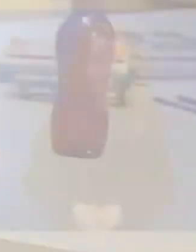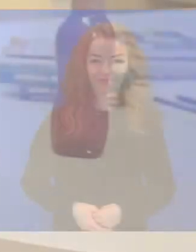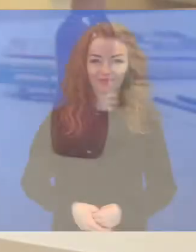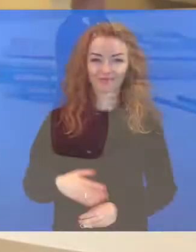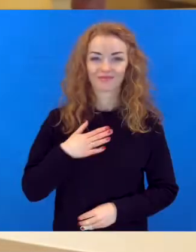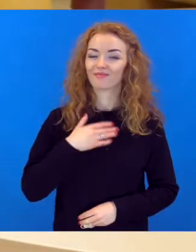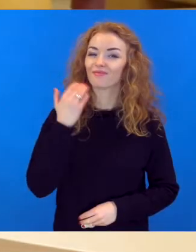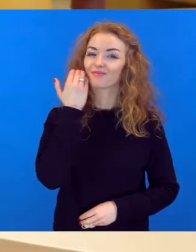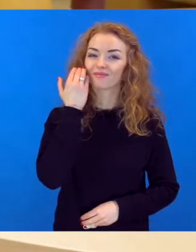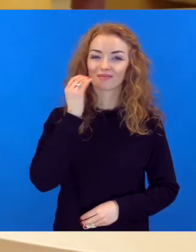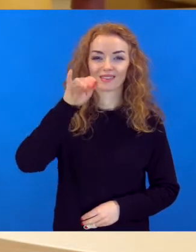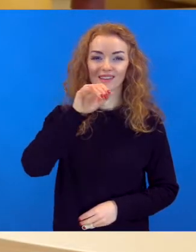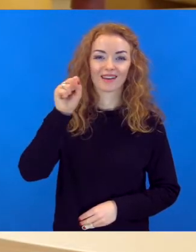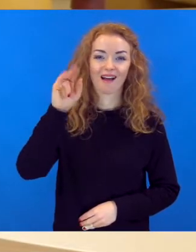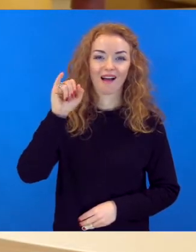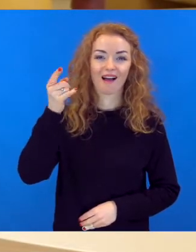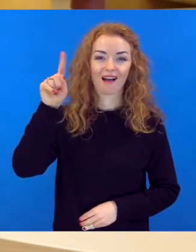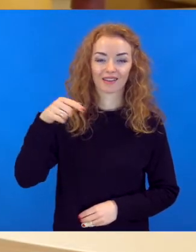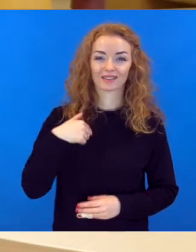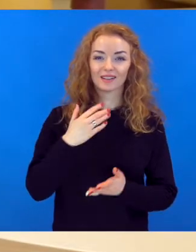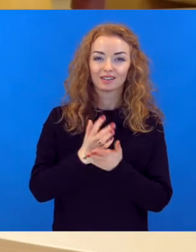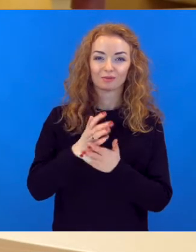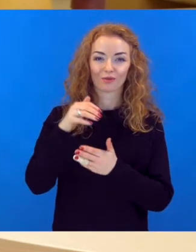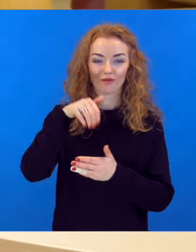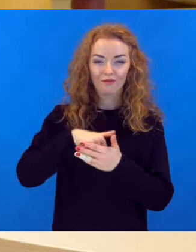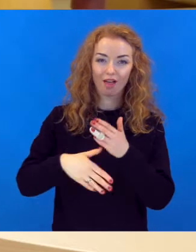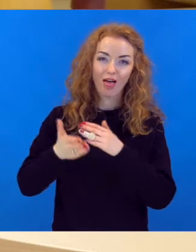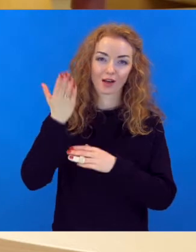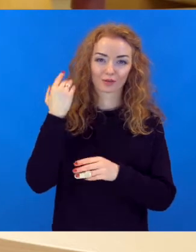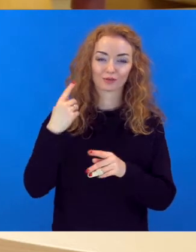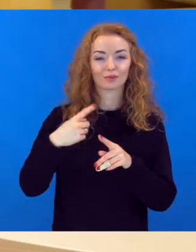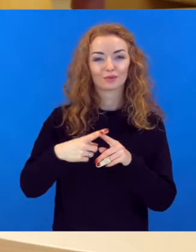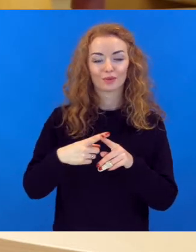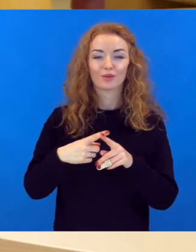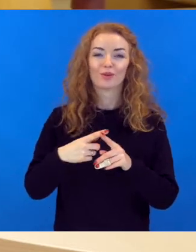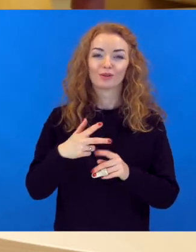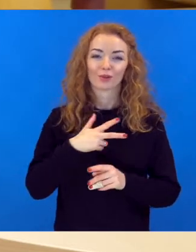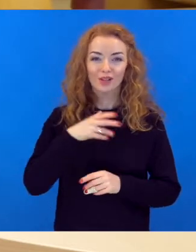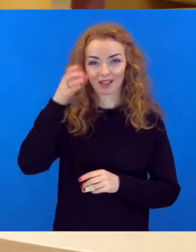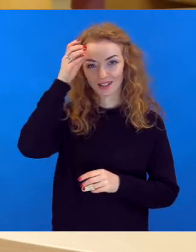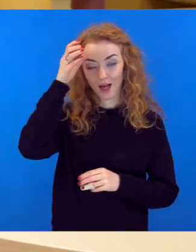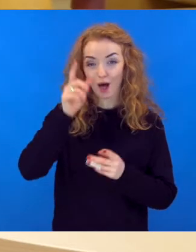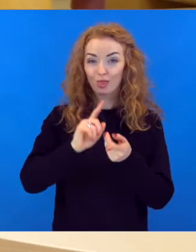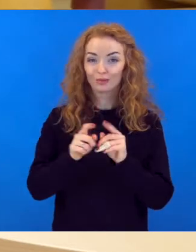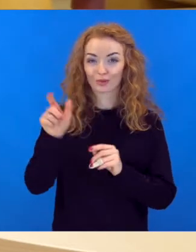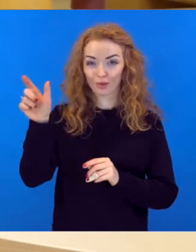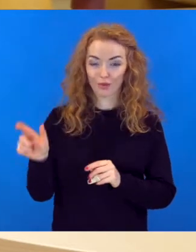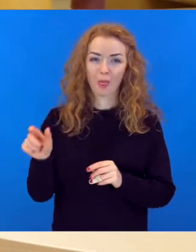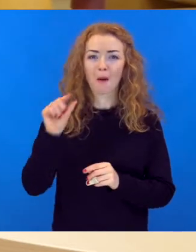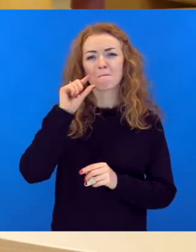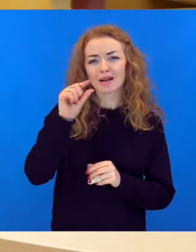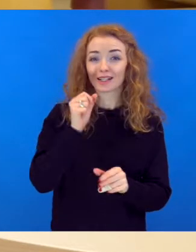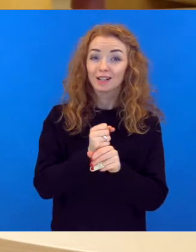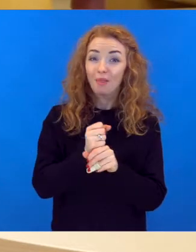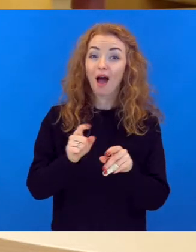Man sauc Jānis Silovs un esmu vēstures un vēstures sociālo zinājātņu skolotājs. Esmu nedaudz bijis arī angļu